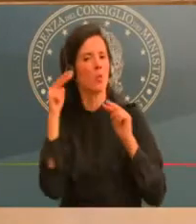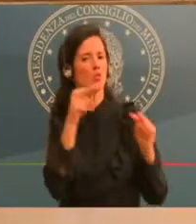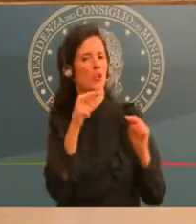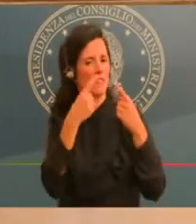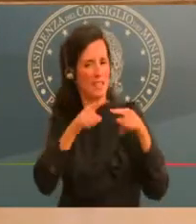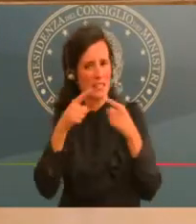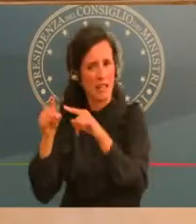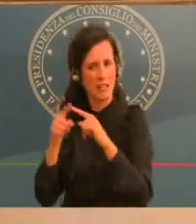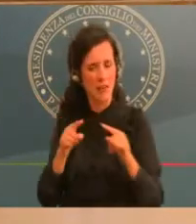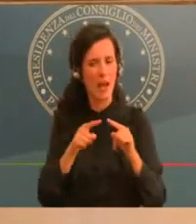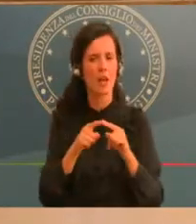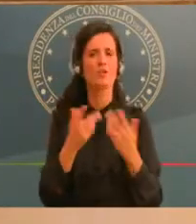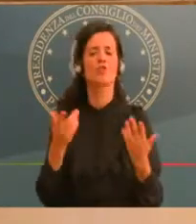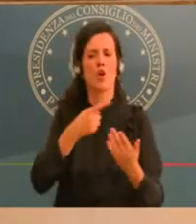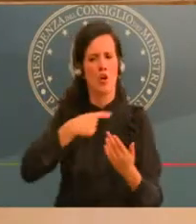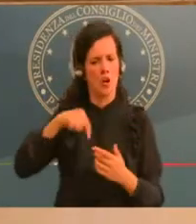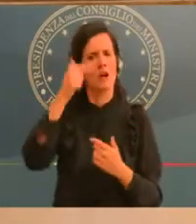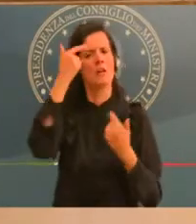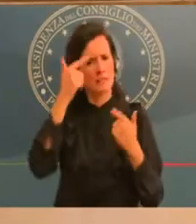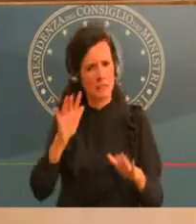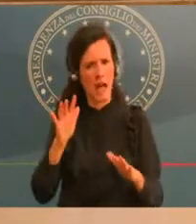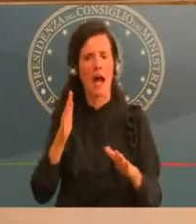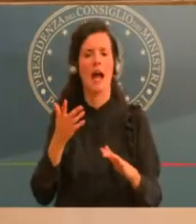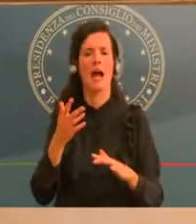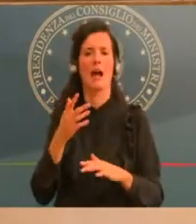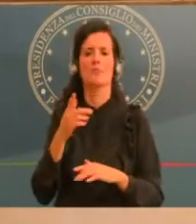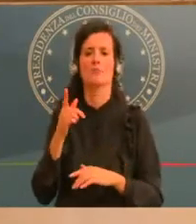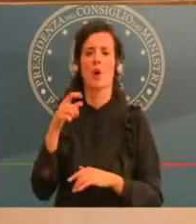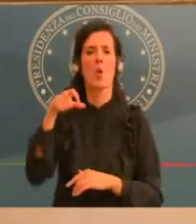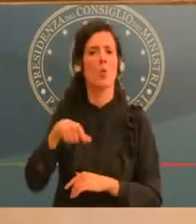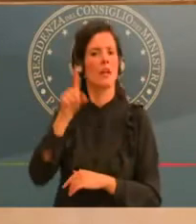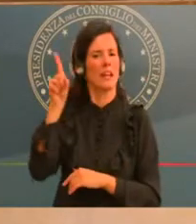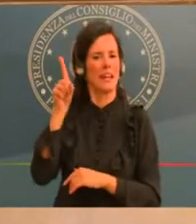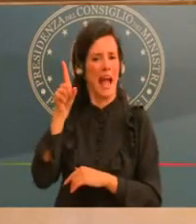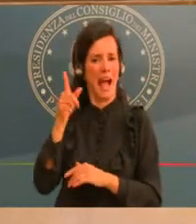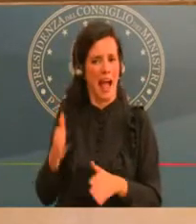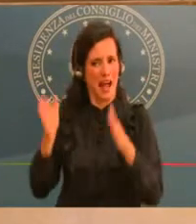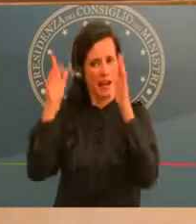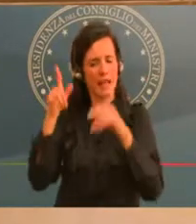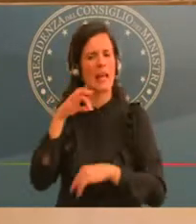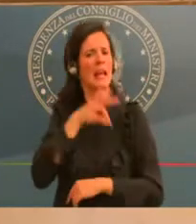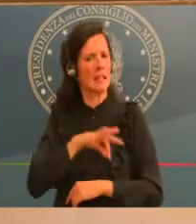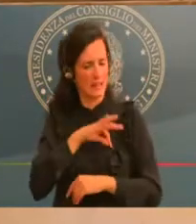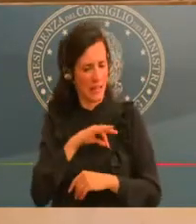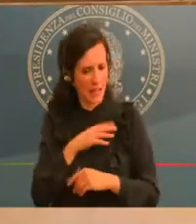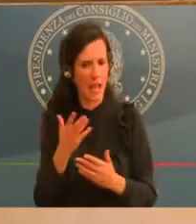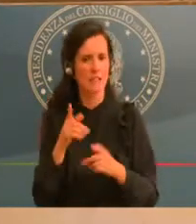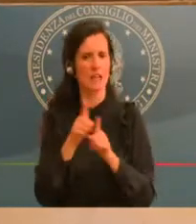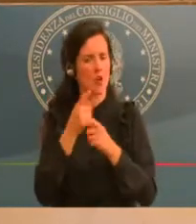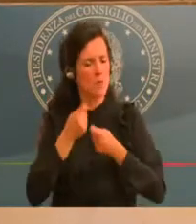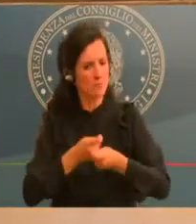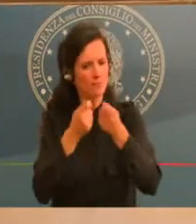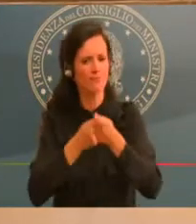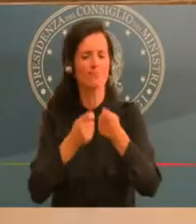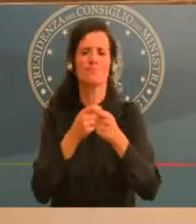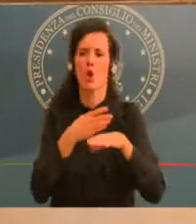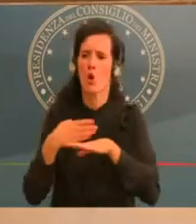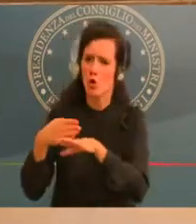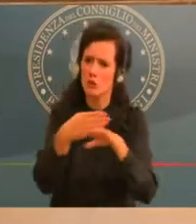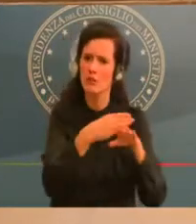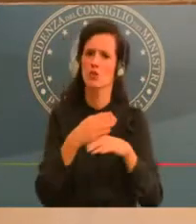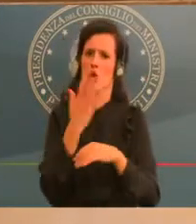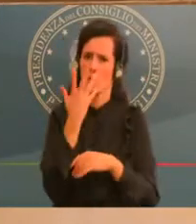sente la necessità e come dire ci può preannunciare una sua iniziativa di coinvolgimento più forte nei